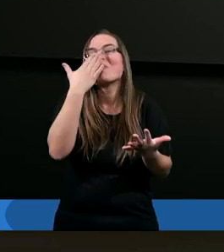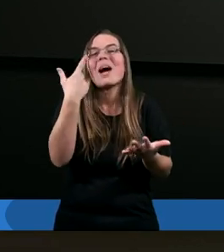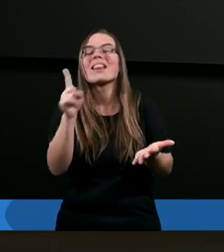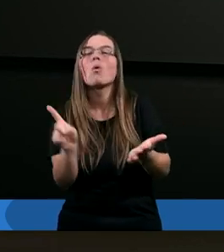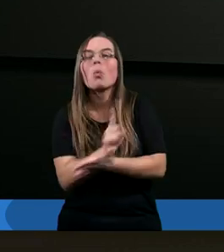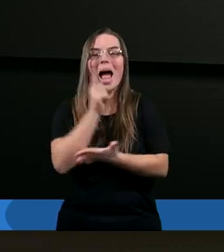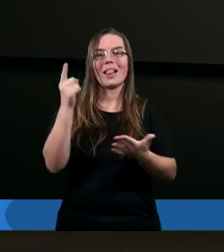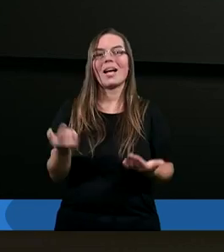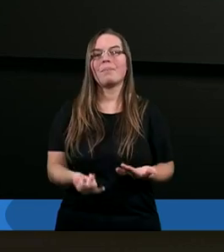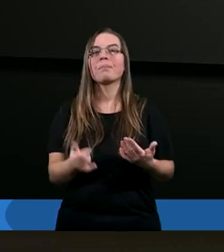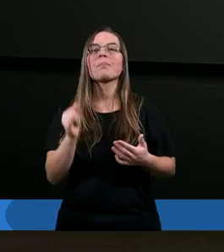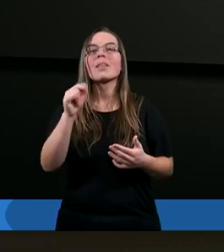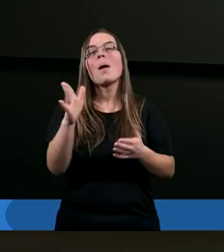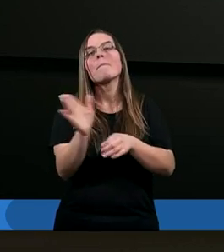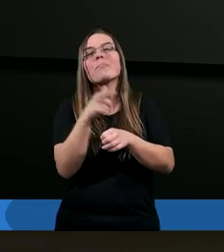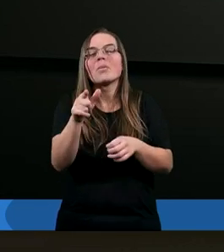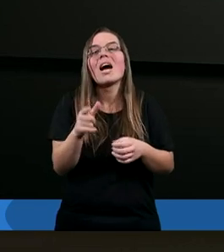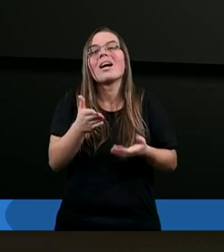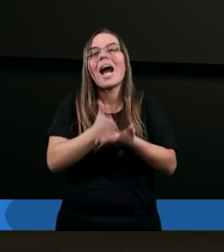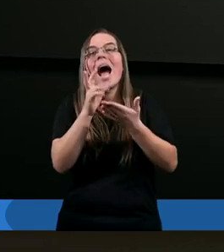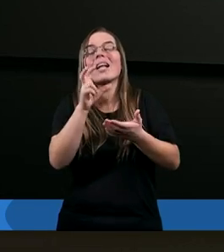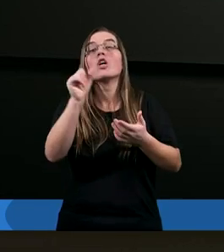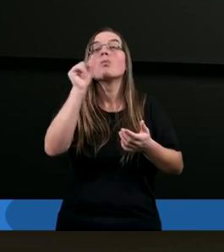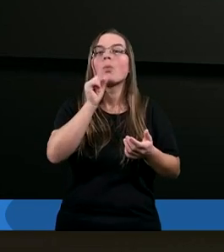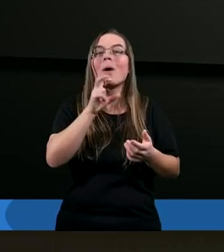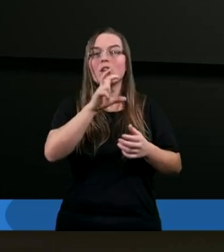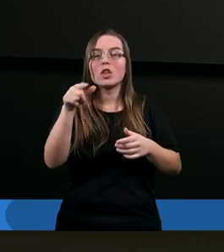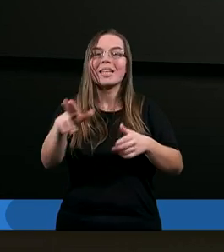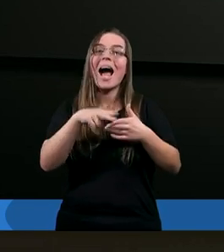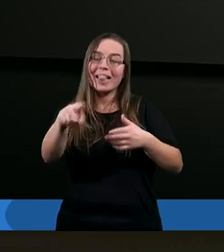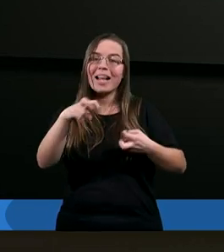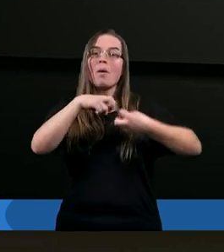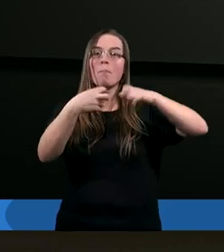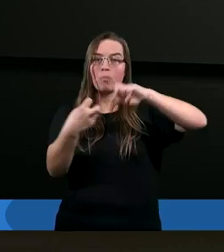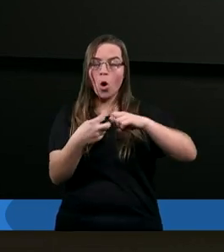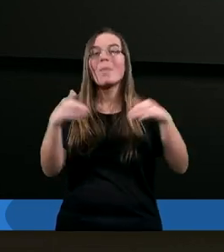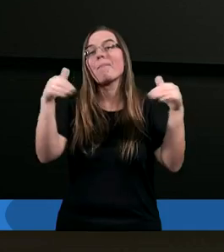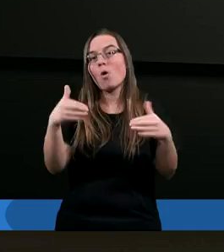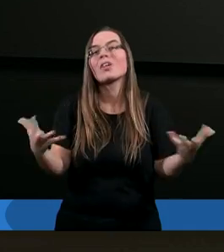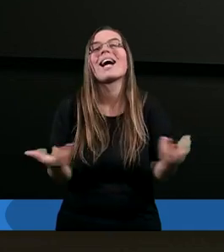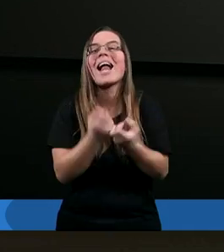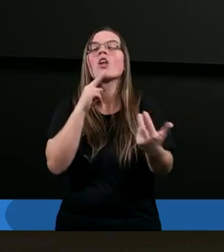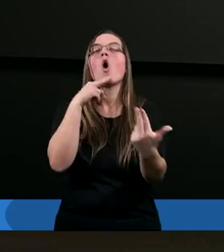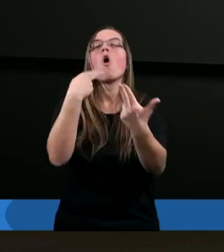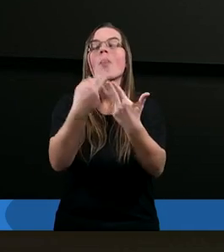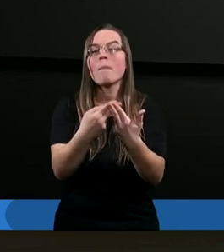niezbyt jednak udana. Inna sprawa, czy w ogóle na tego typu problem da się znaleźć odpowiedź.